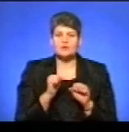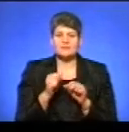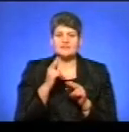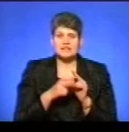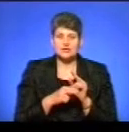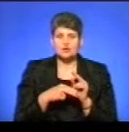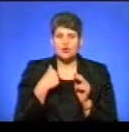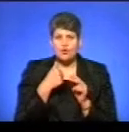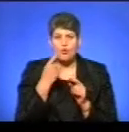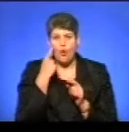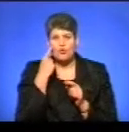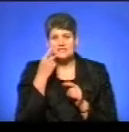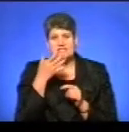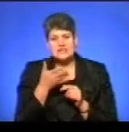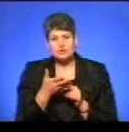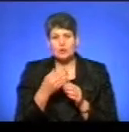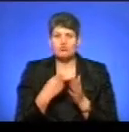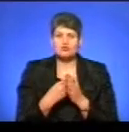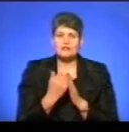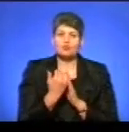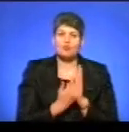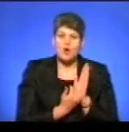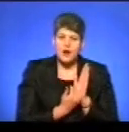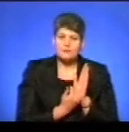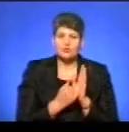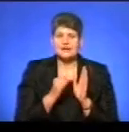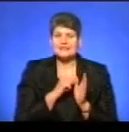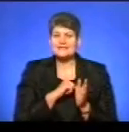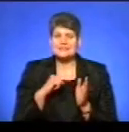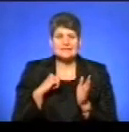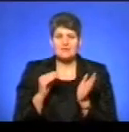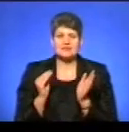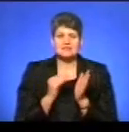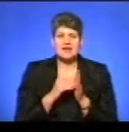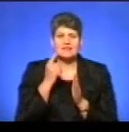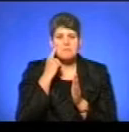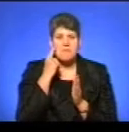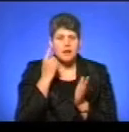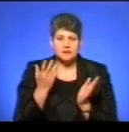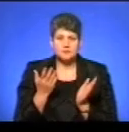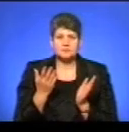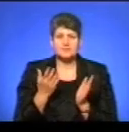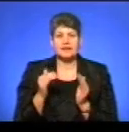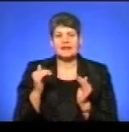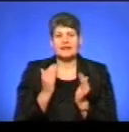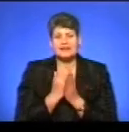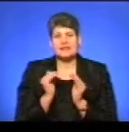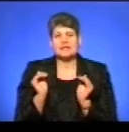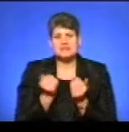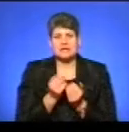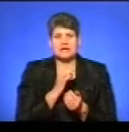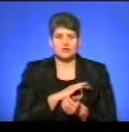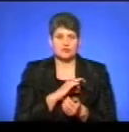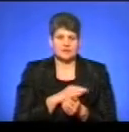року оцінює бюджетну програму і сам виставляє бали. Є низька результативність.